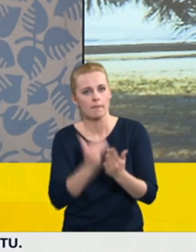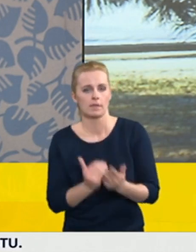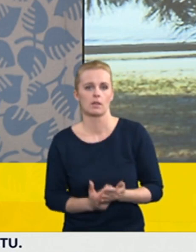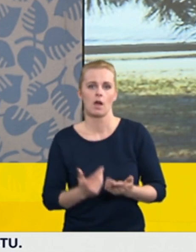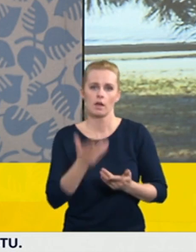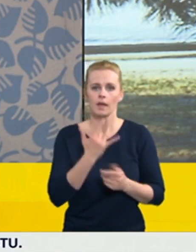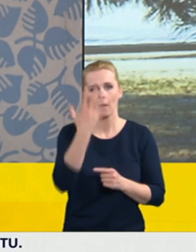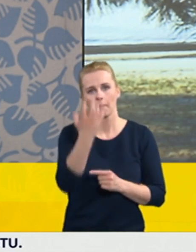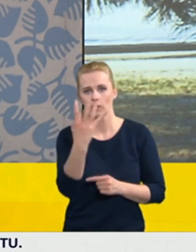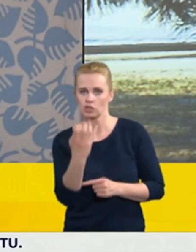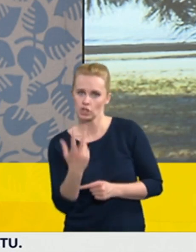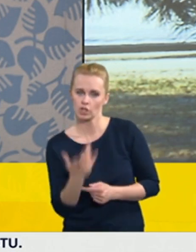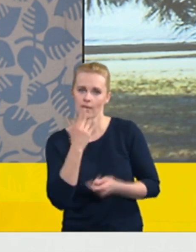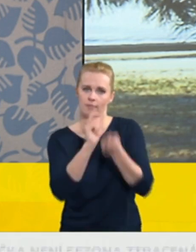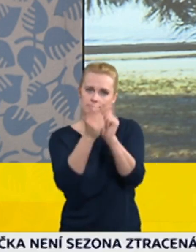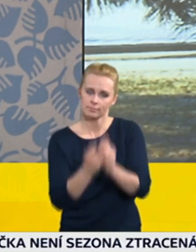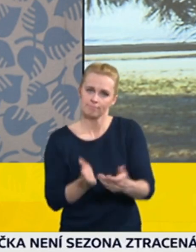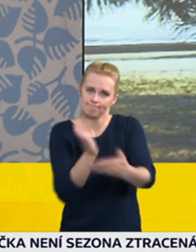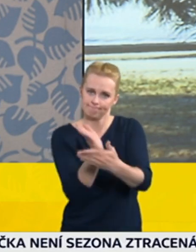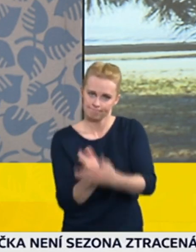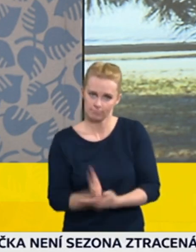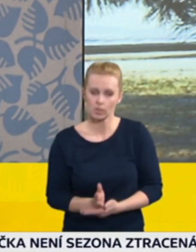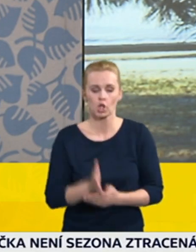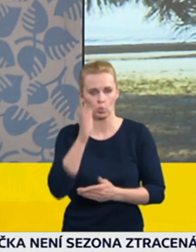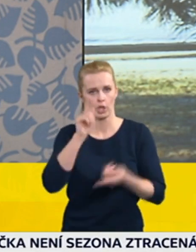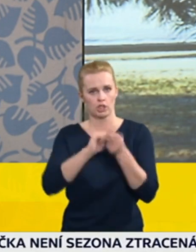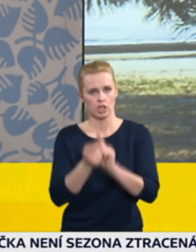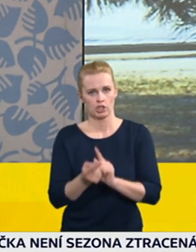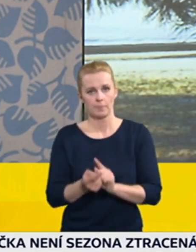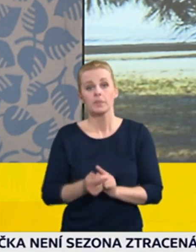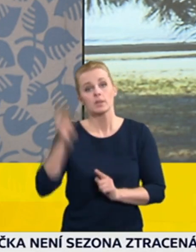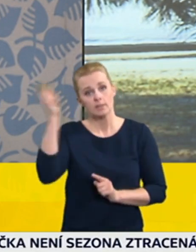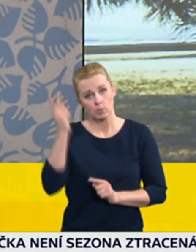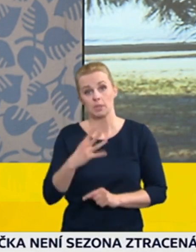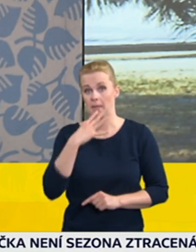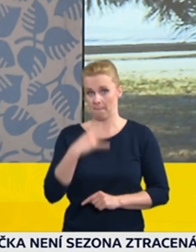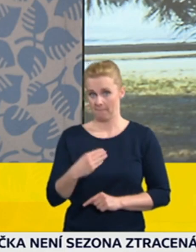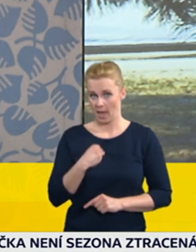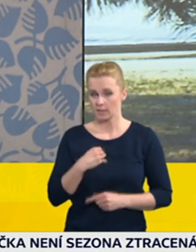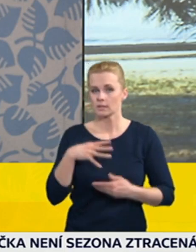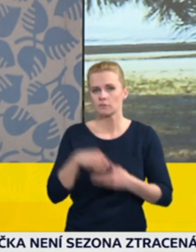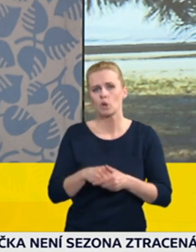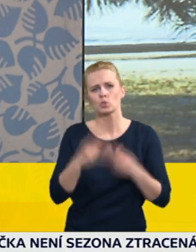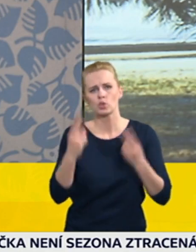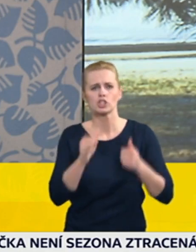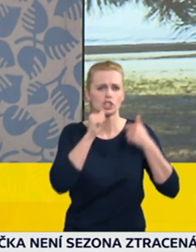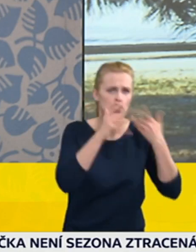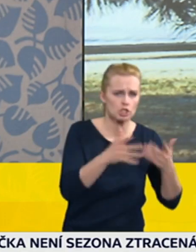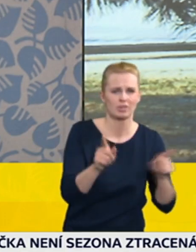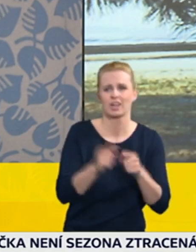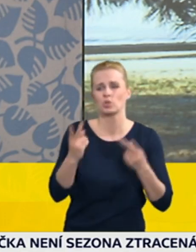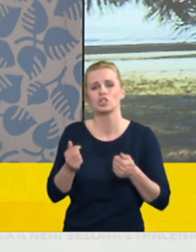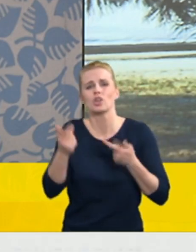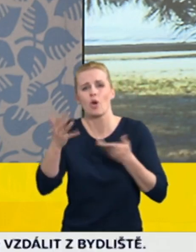opakovaně, že to skóre je jedním z několika parametrů spoluprávě se zátěží nemocnic. To je koneckonců